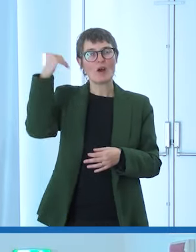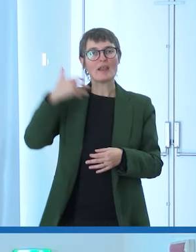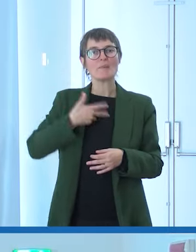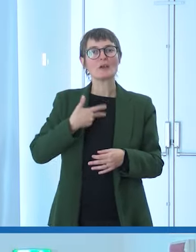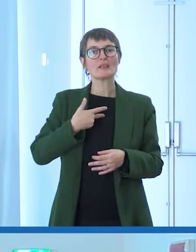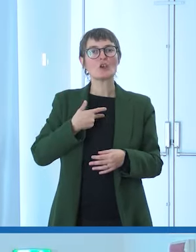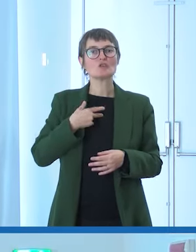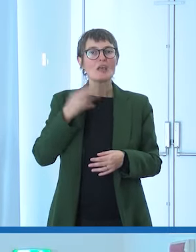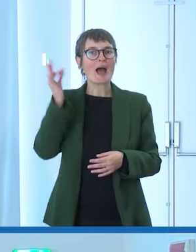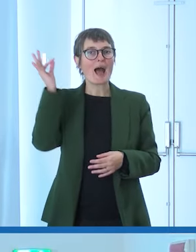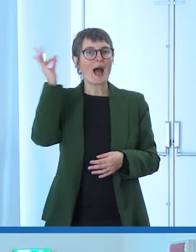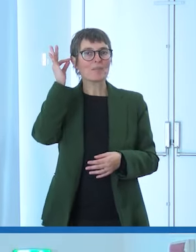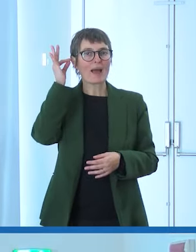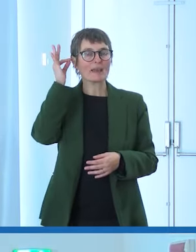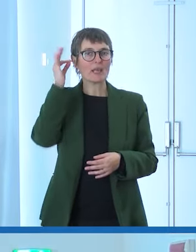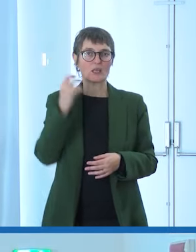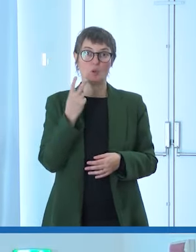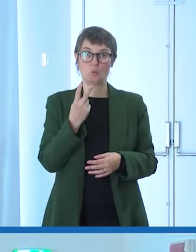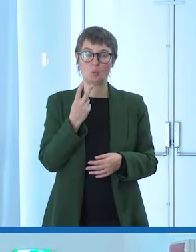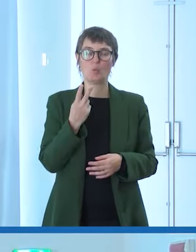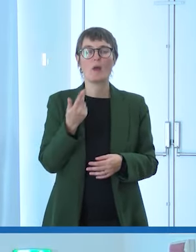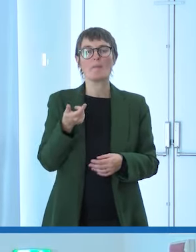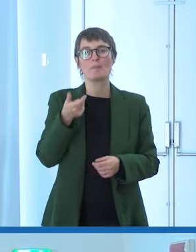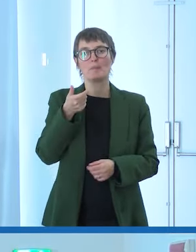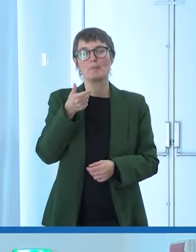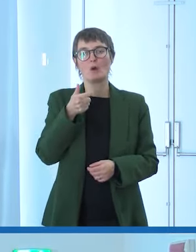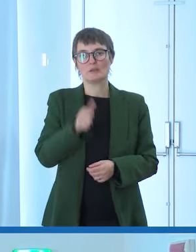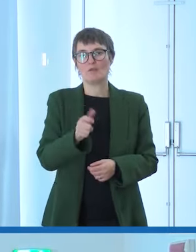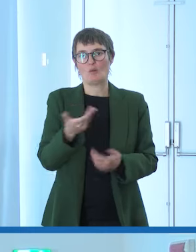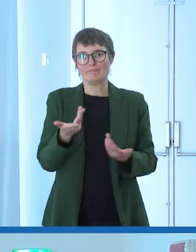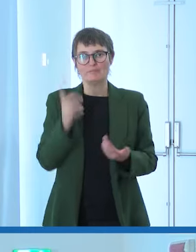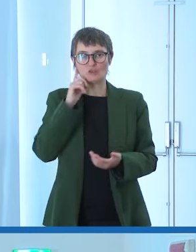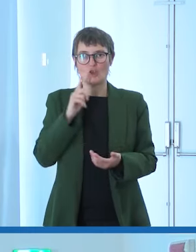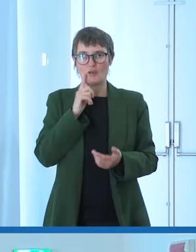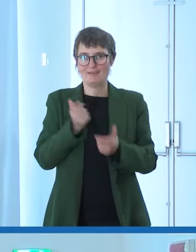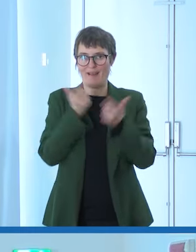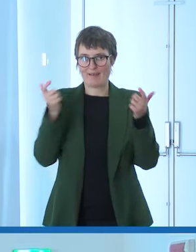per questa sordità grave ma appunto compensata così e